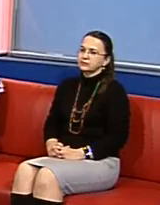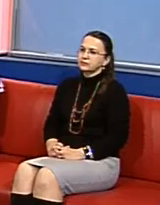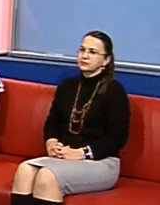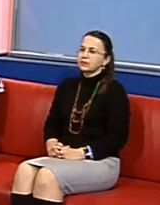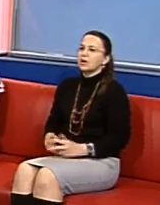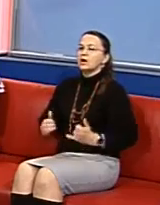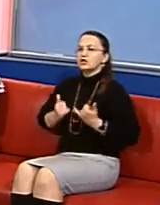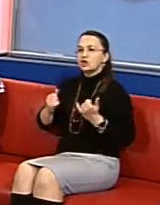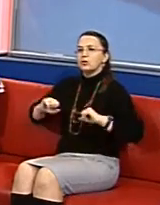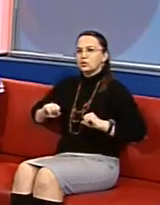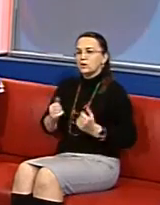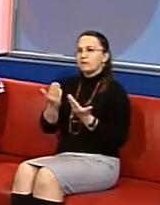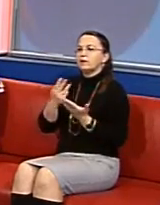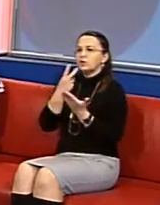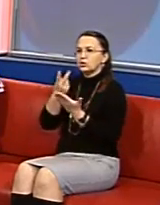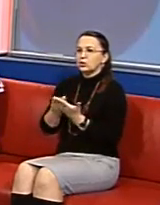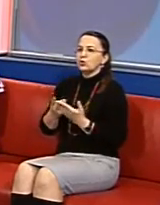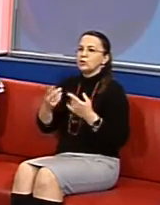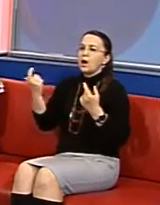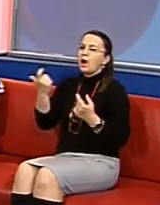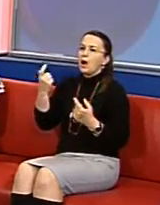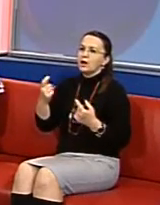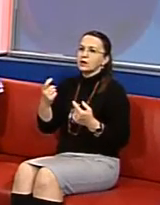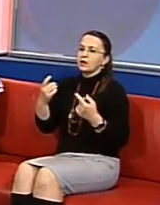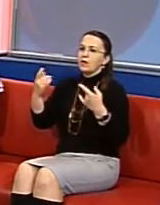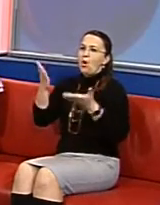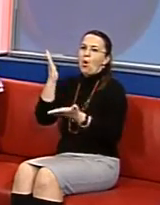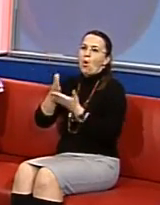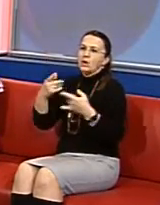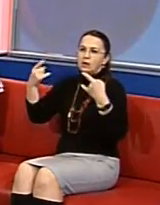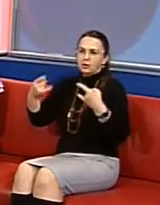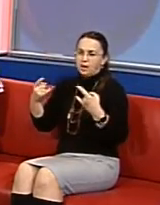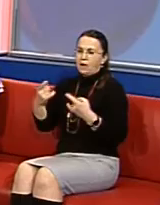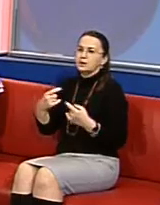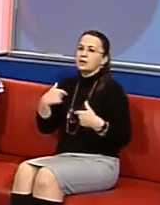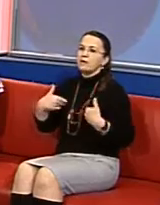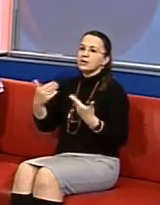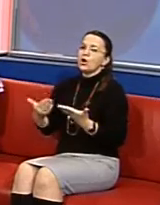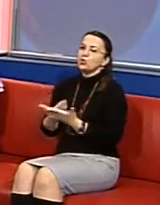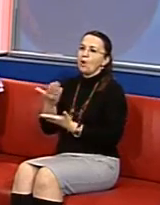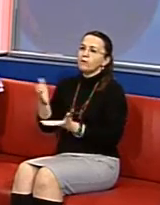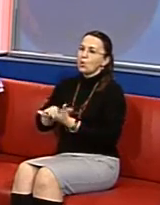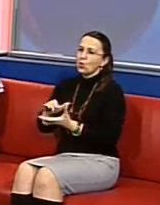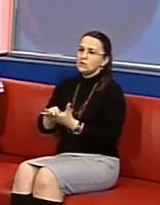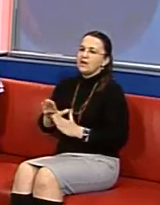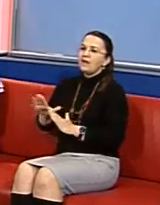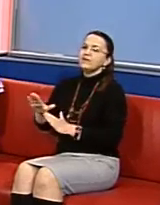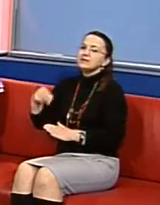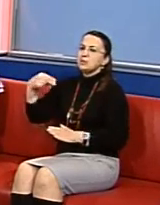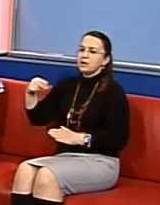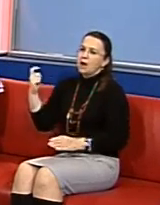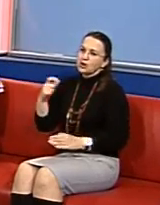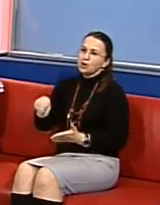Шановні друзі, ви дивитесь програму Харків Онлайн День і в нашій студії я вітаю нових гостей Віце-президент